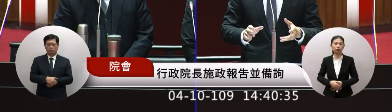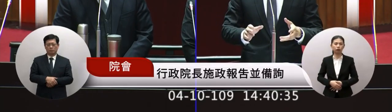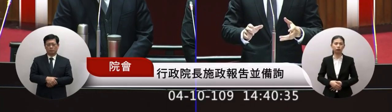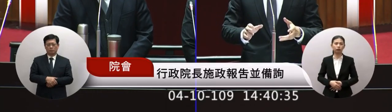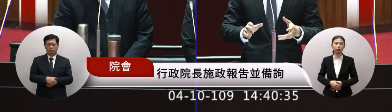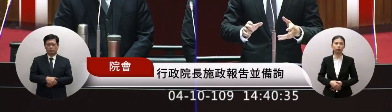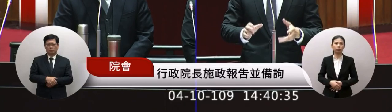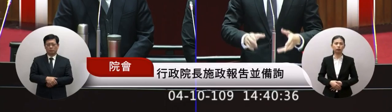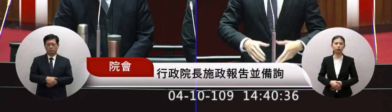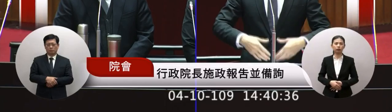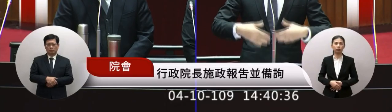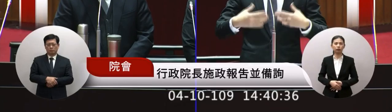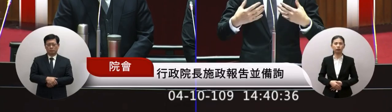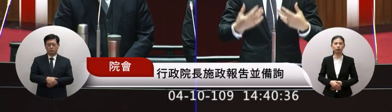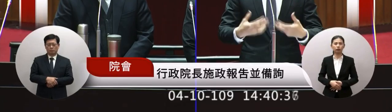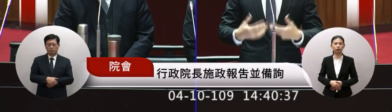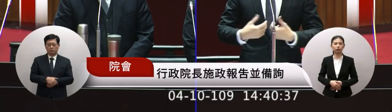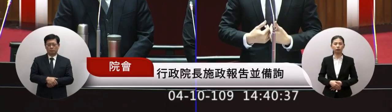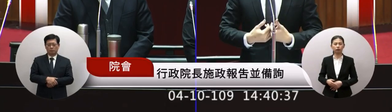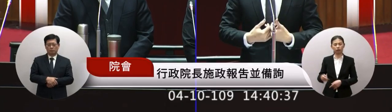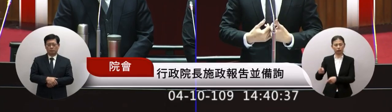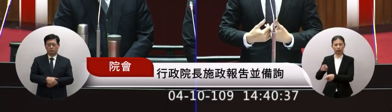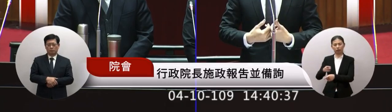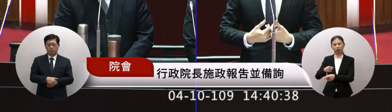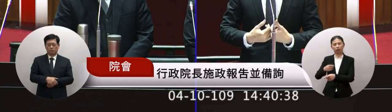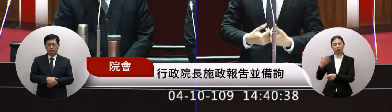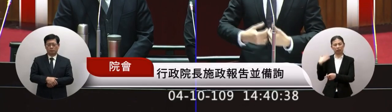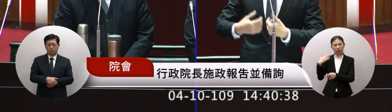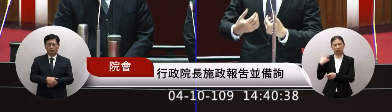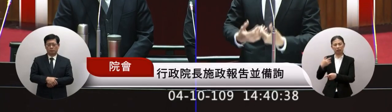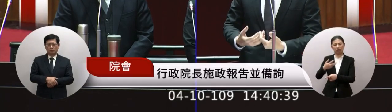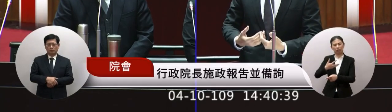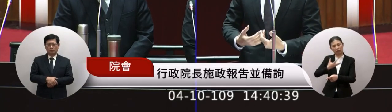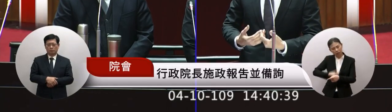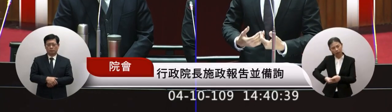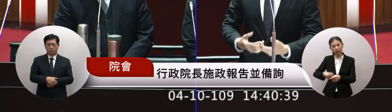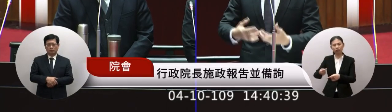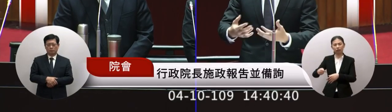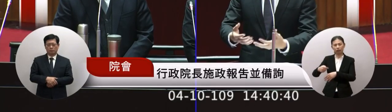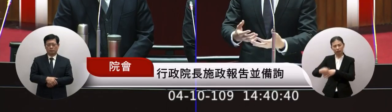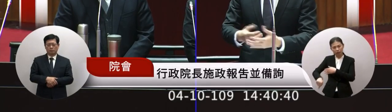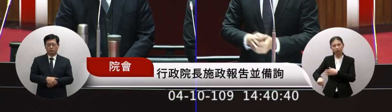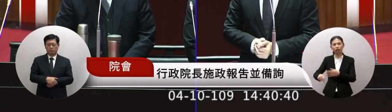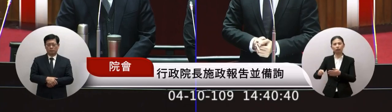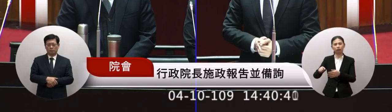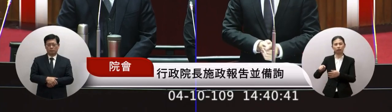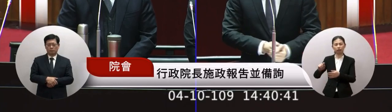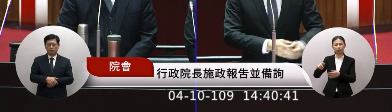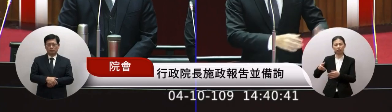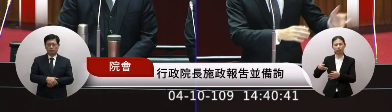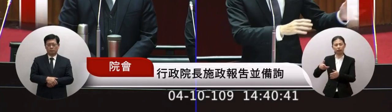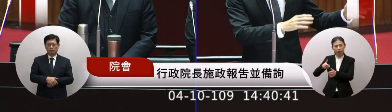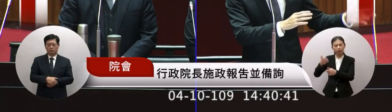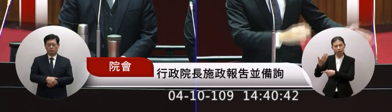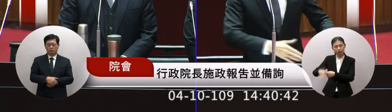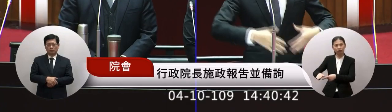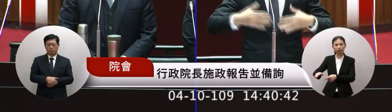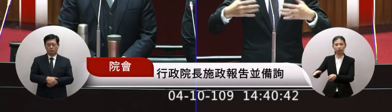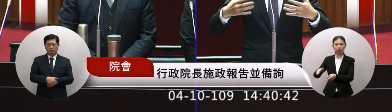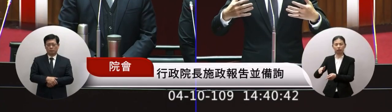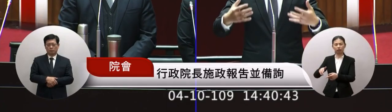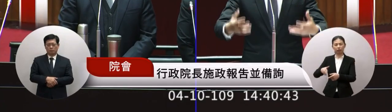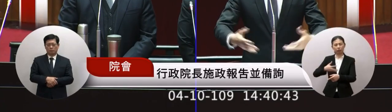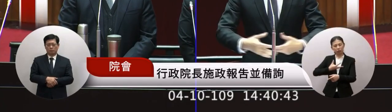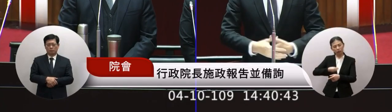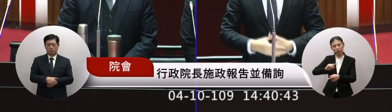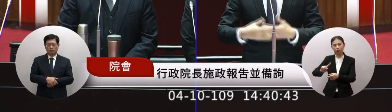請這個這個創傷需要人去照顧有的案件是說他看到